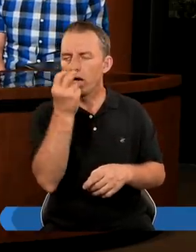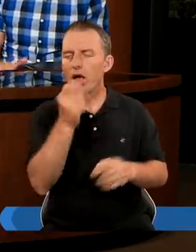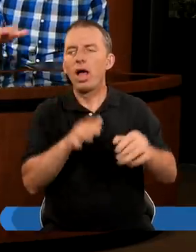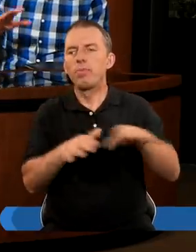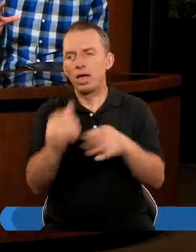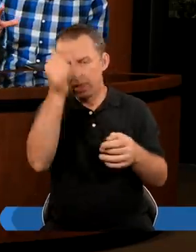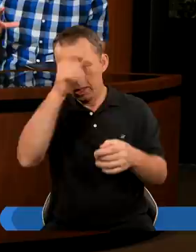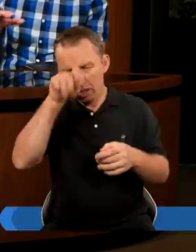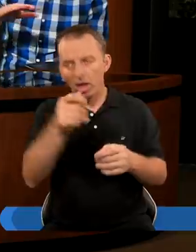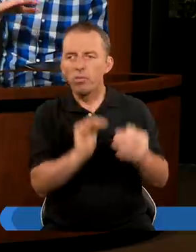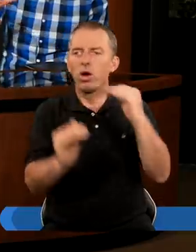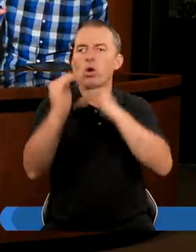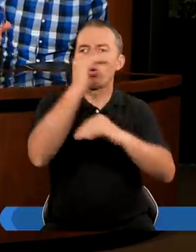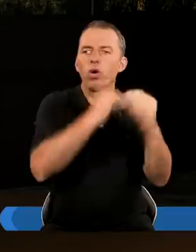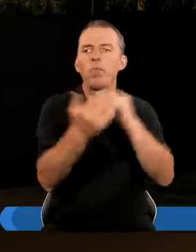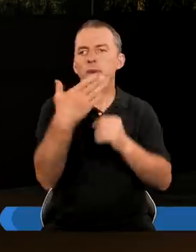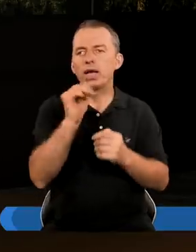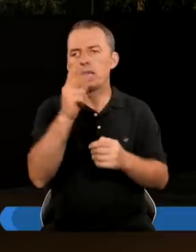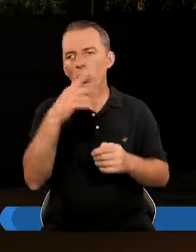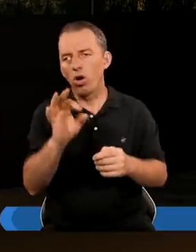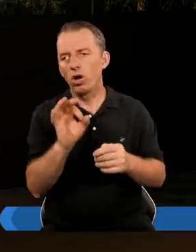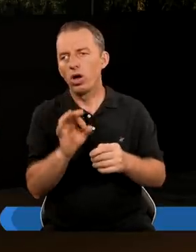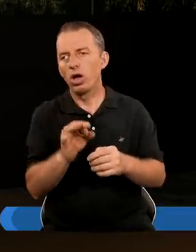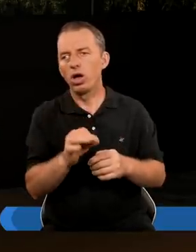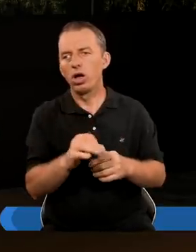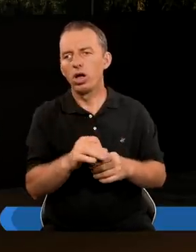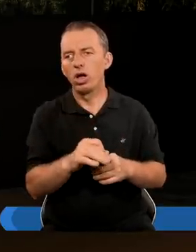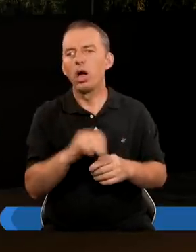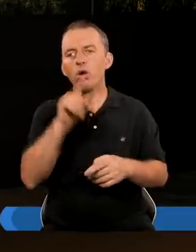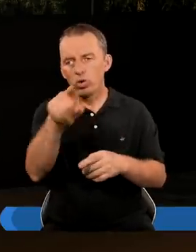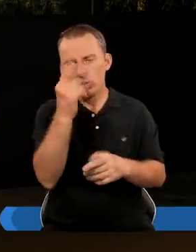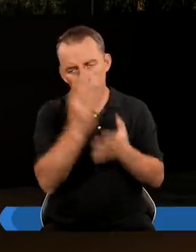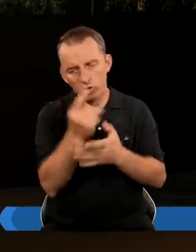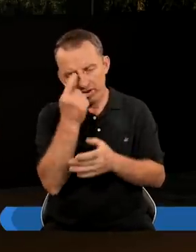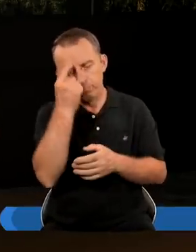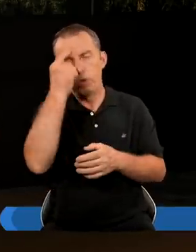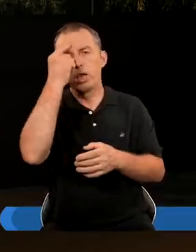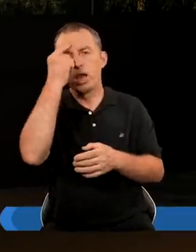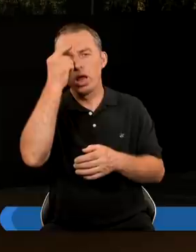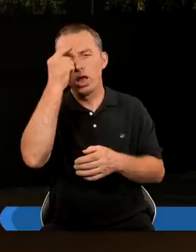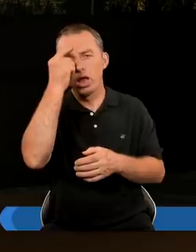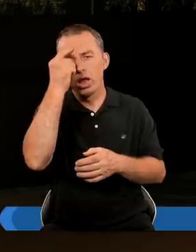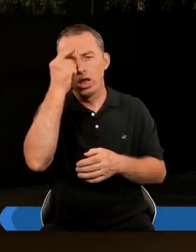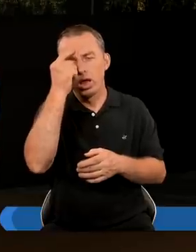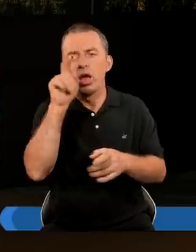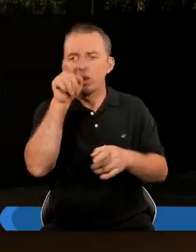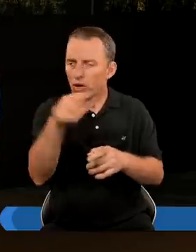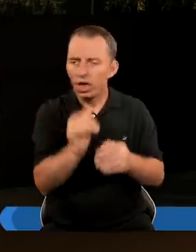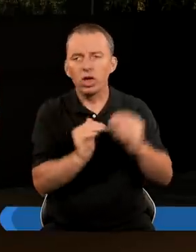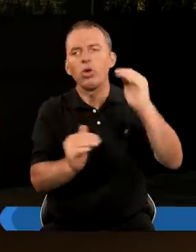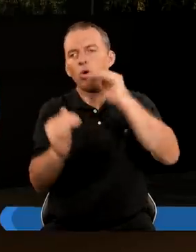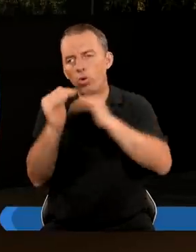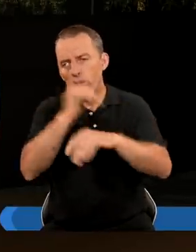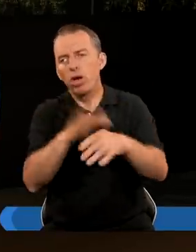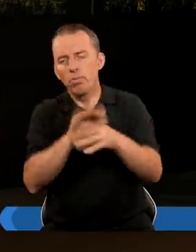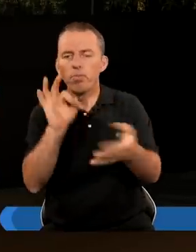Miejsce nazwane Czy góra nazwana Megido O czym już wspomnieliśmy Tak naprawdę to nie